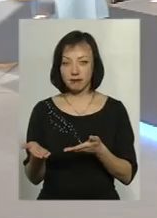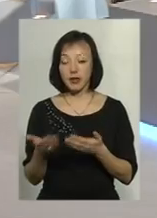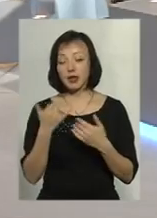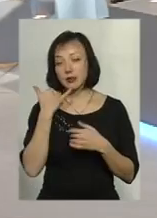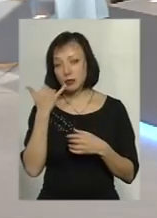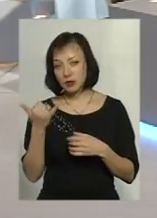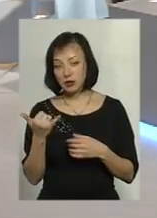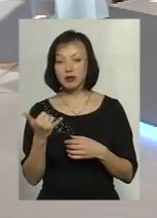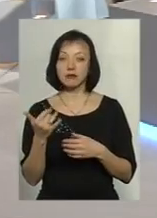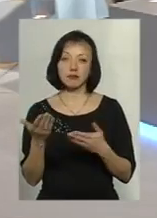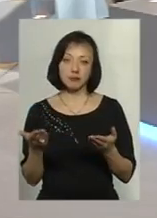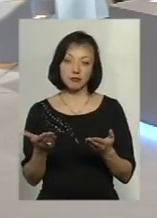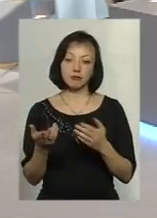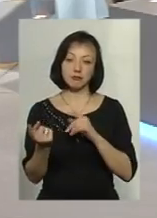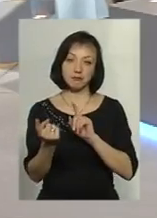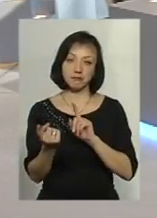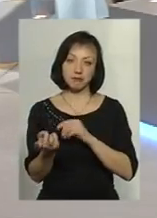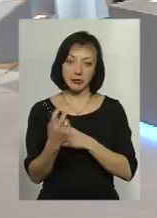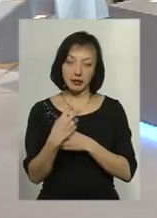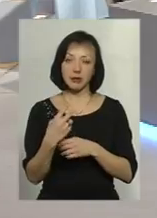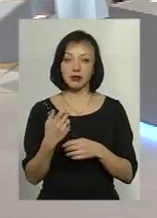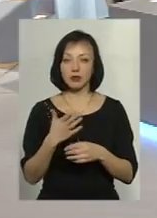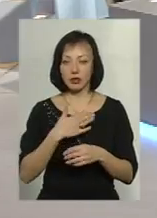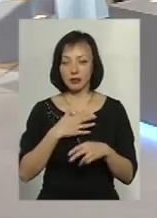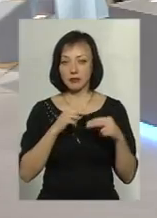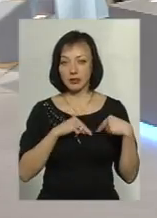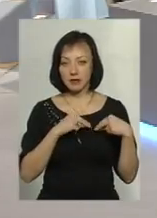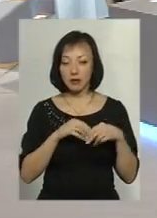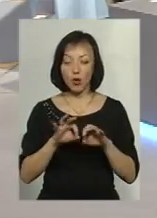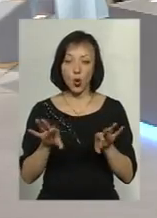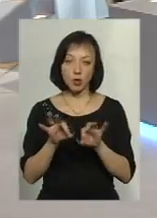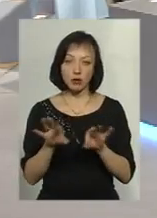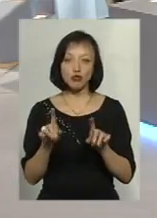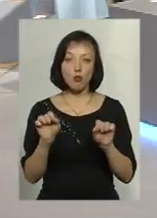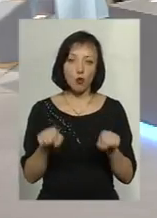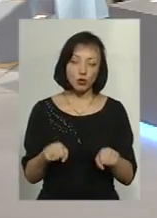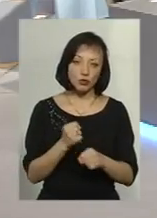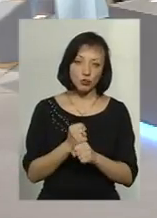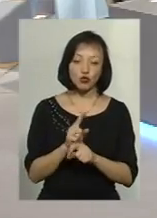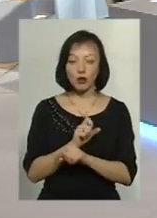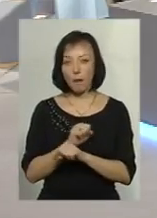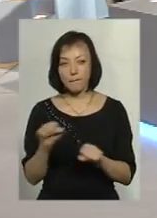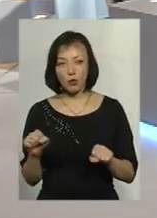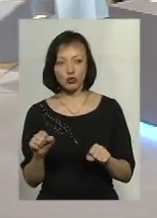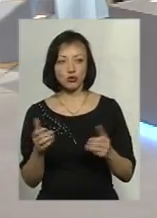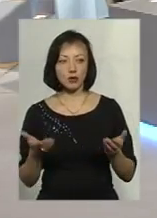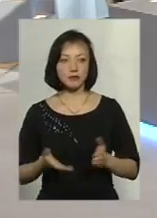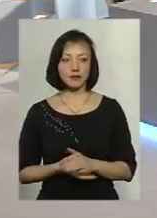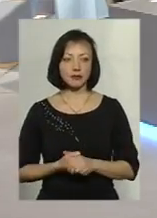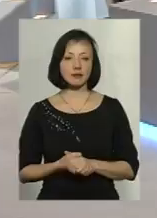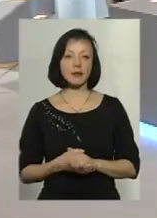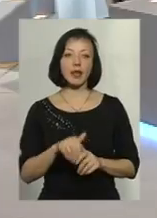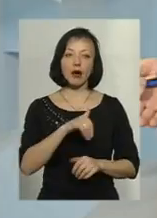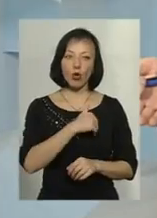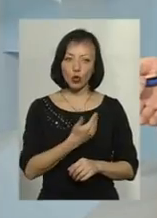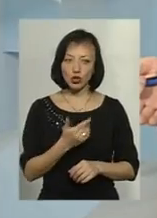позвонити, підійти до наших фахівців, вони людині розкажуть, що можна зробити, що не можна, як. Хоче людина